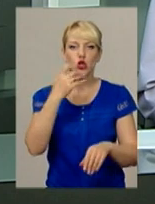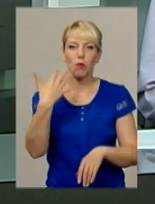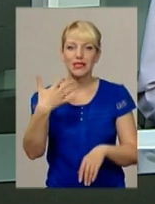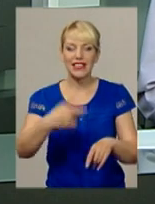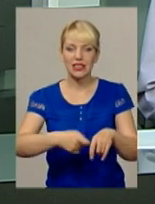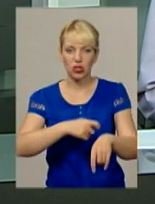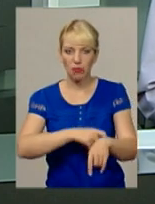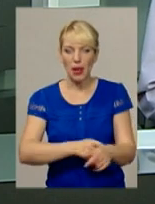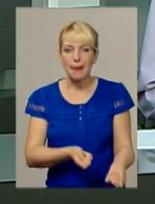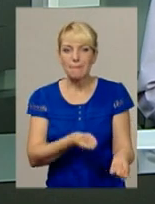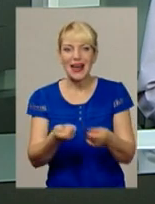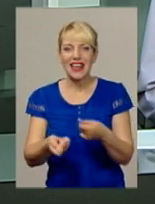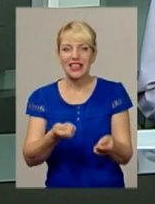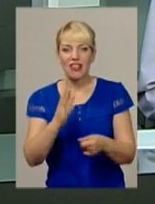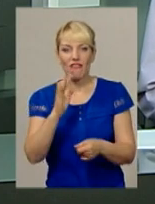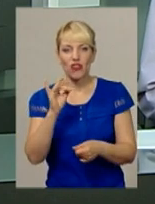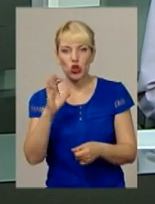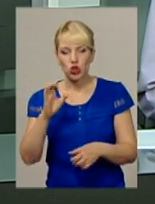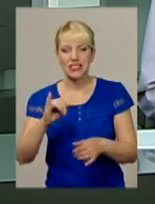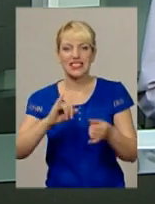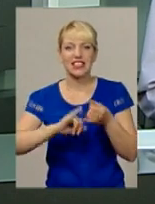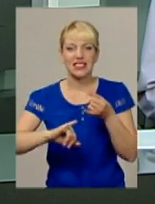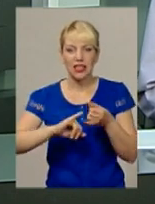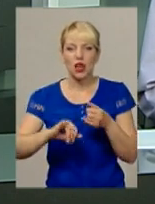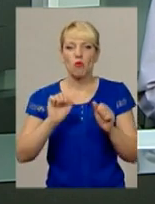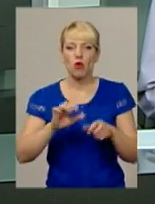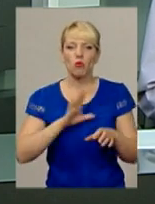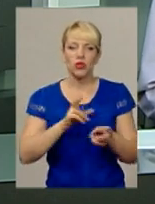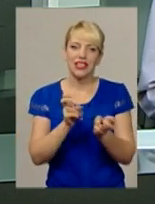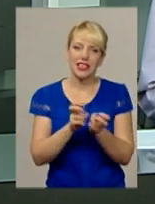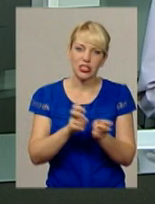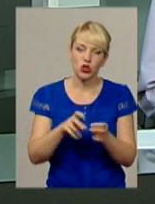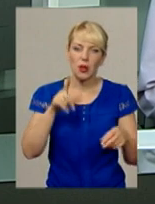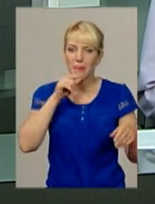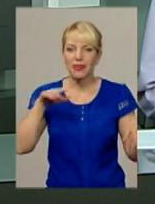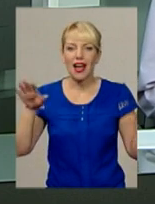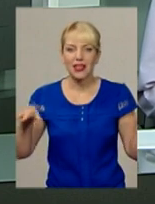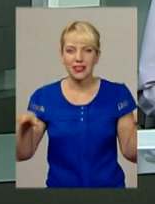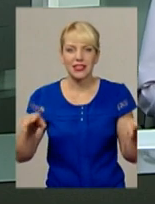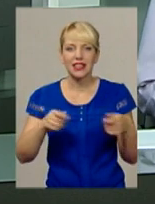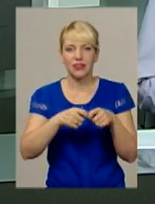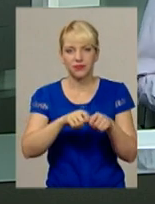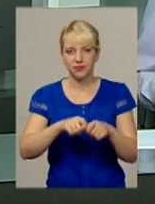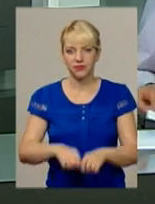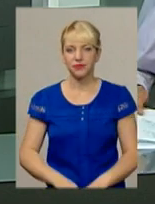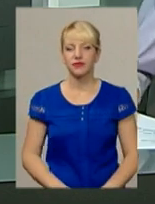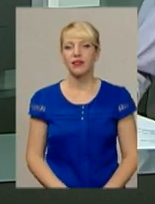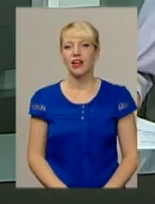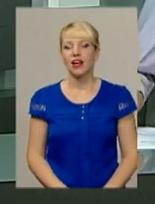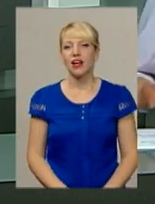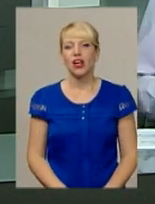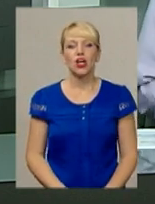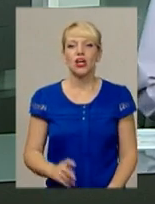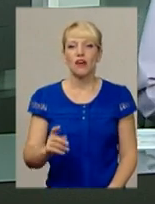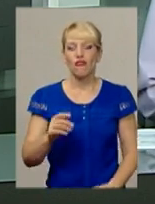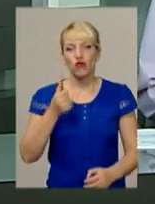вірусу африканської чуми свиней можуть бути птахи, домашні тварини, гризуни та нашкірні паразити. Вчора